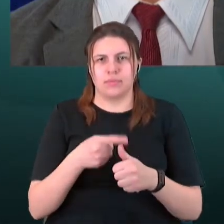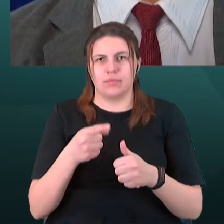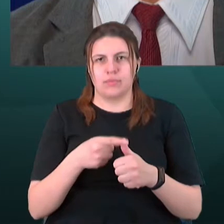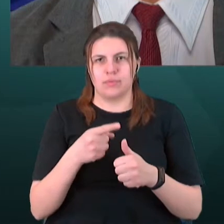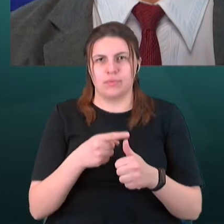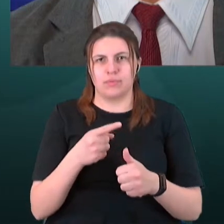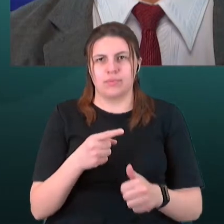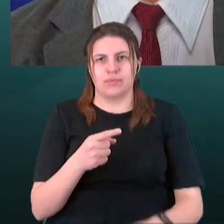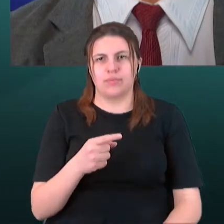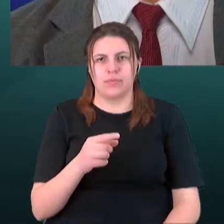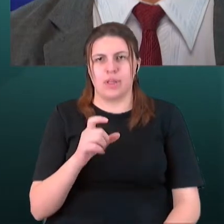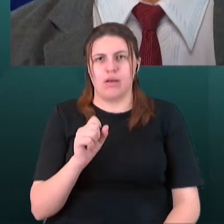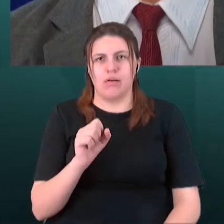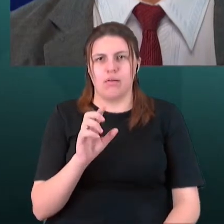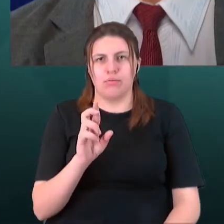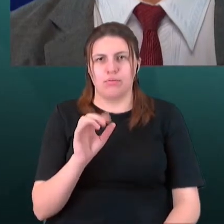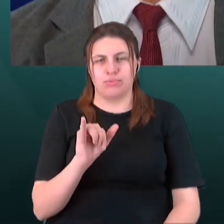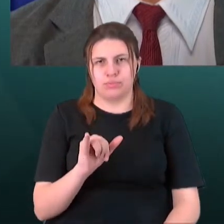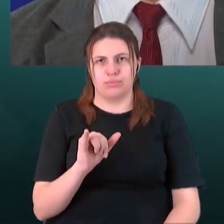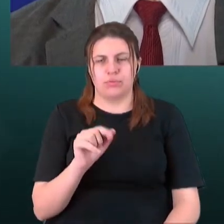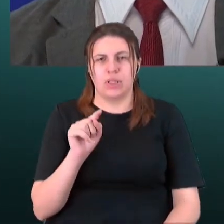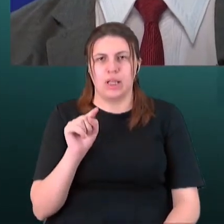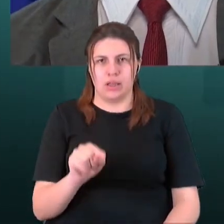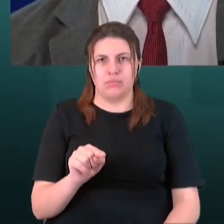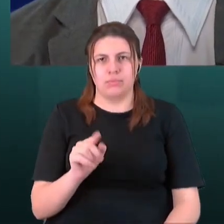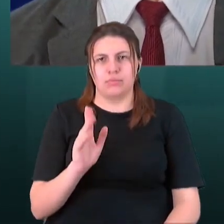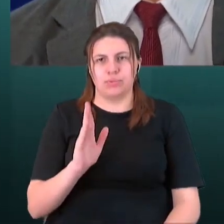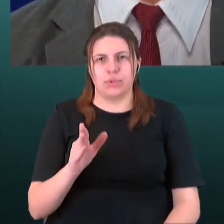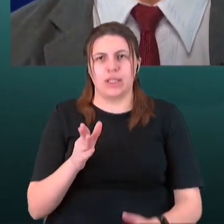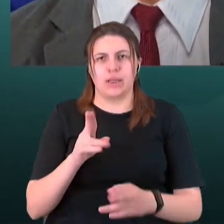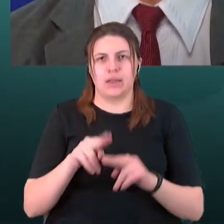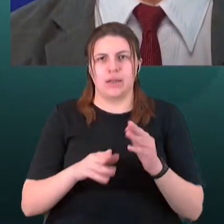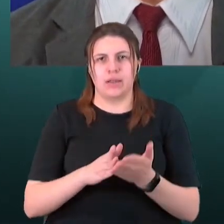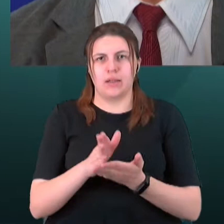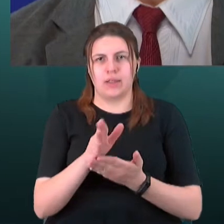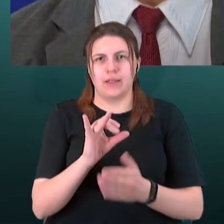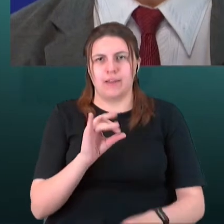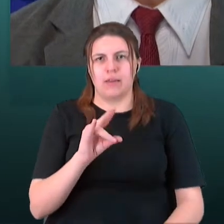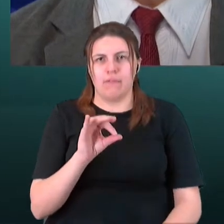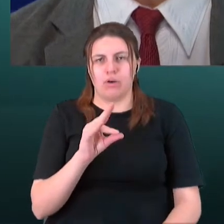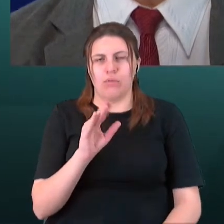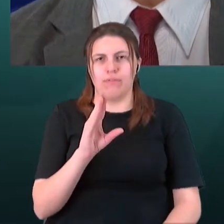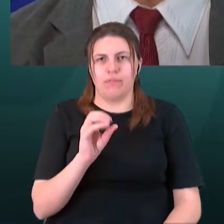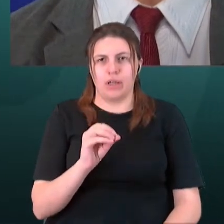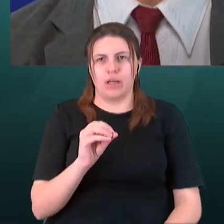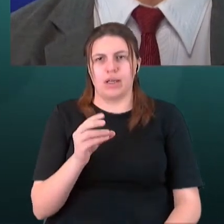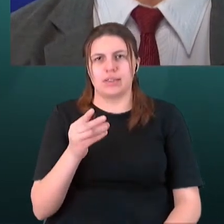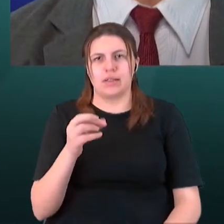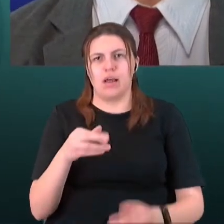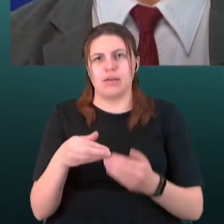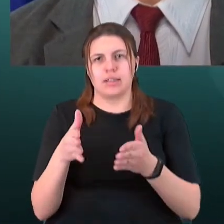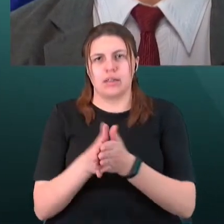хабу, де мали б бути і інфраструктура елеватори, станція технічно обслуговування для